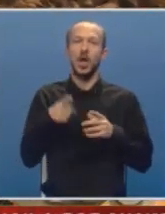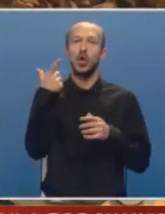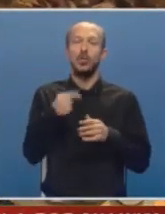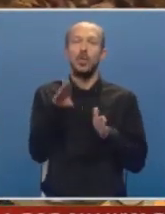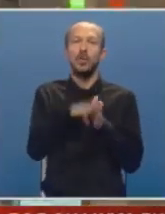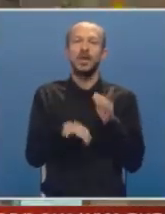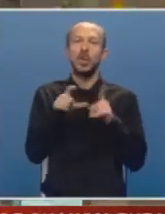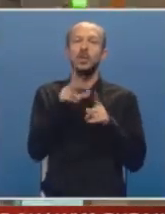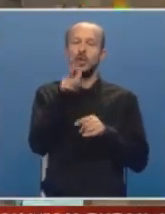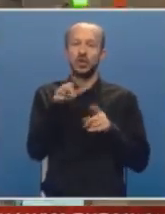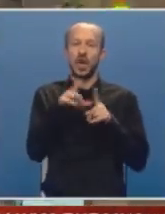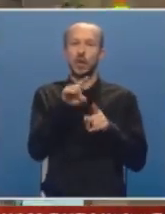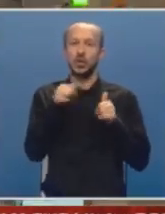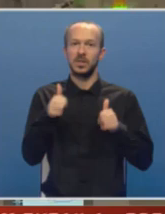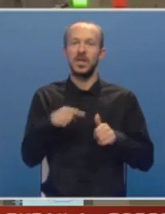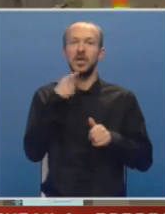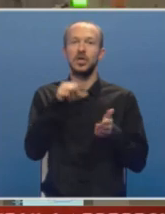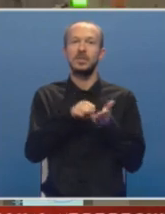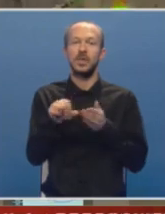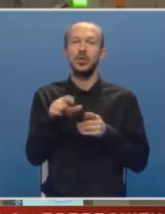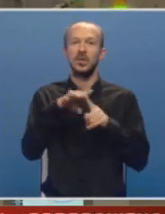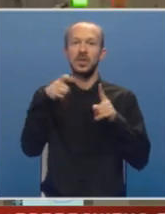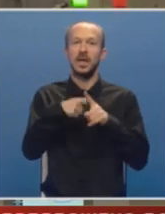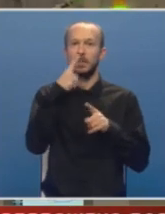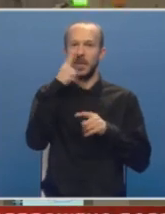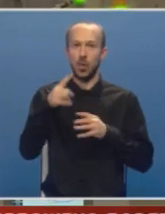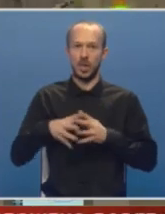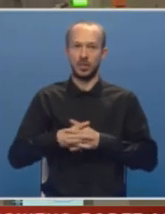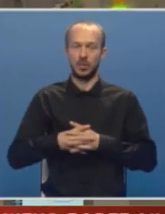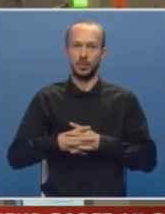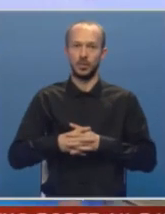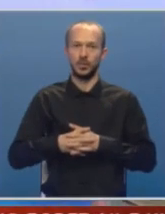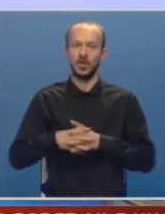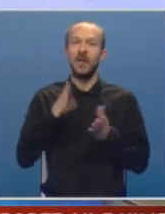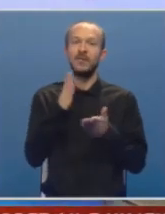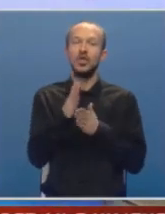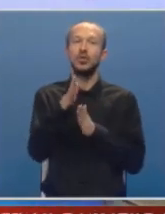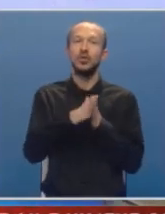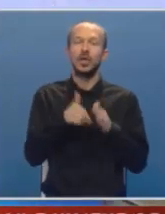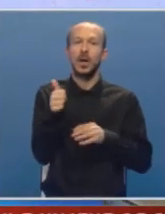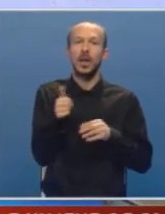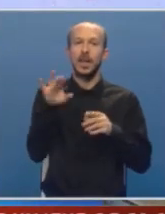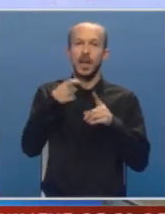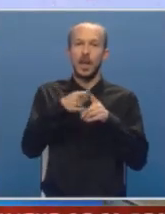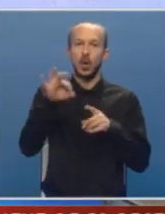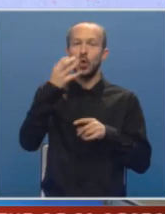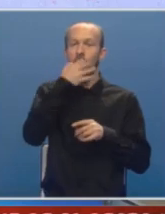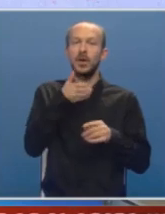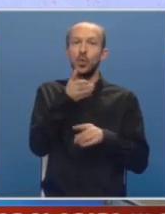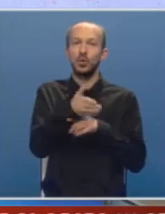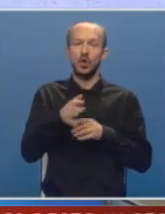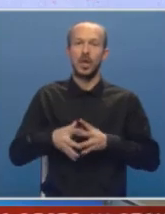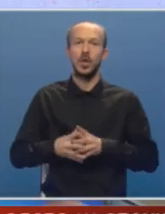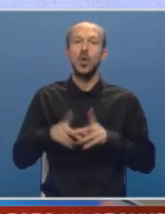duplo manju od tražene, ali do sada, kažu, isplatio je tek milion. Već od početka godine ekotoplane su ušle, da